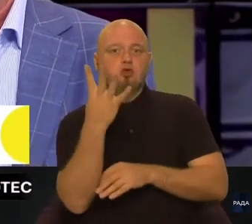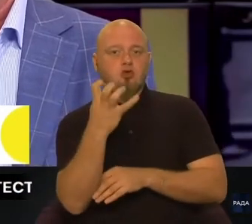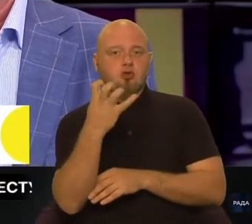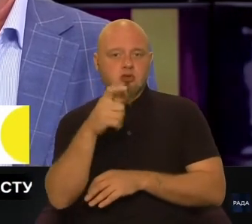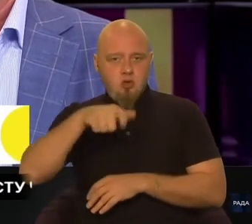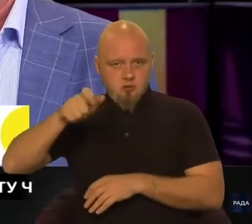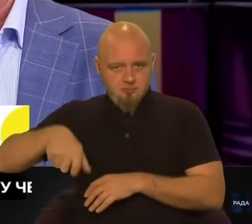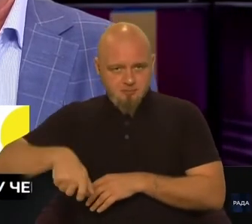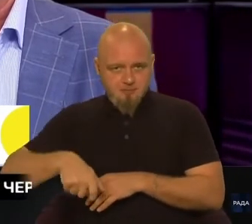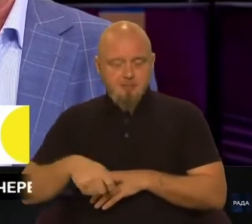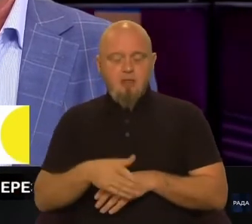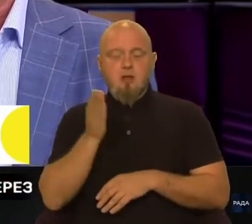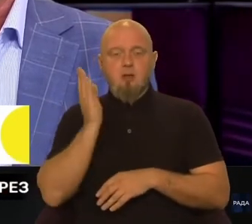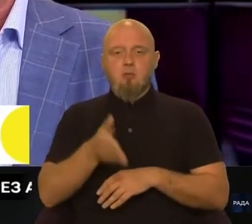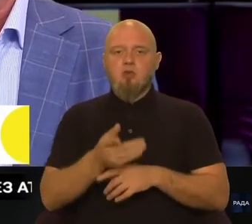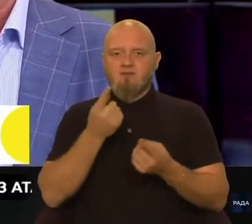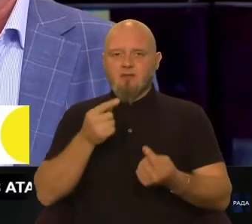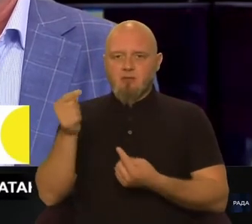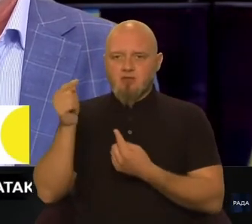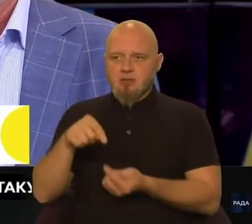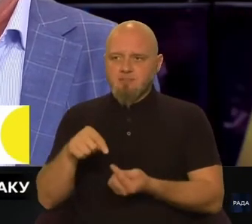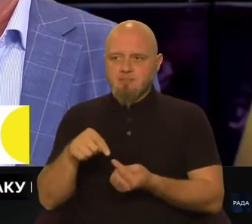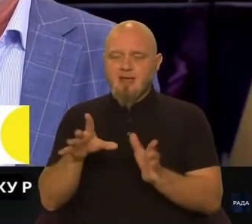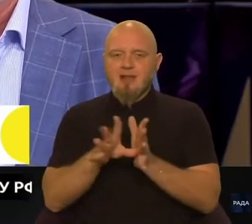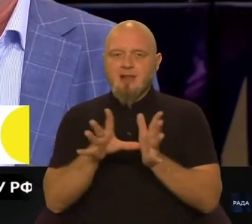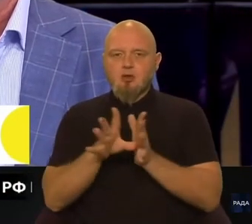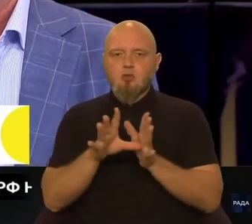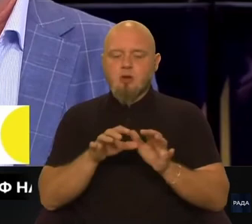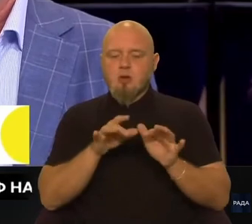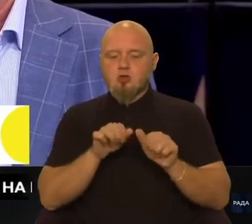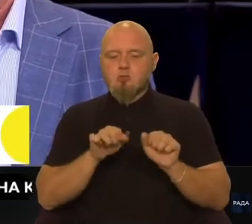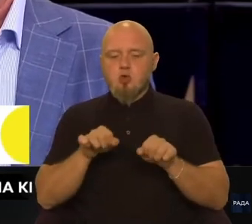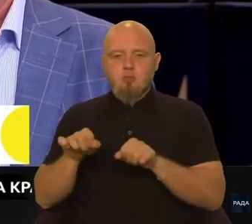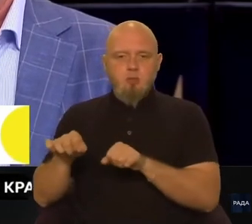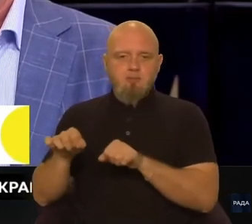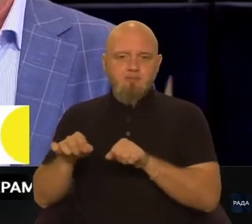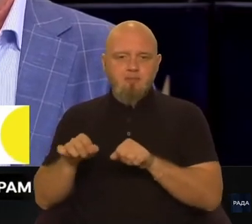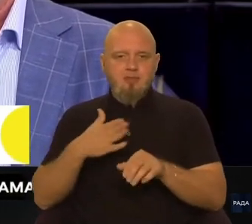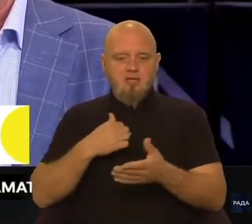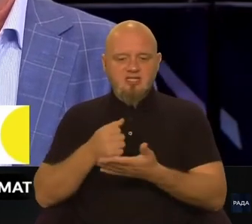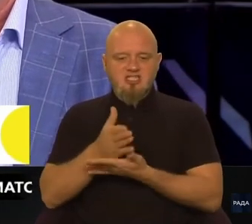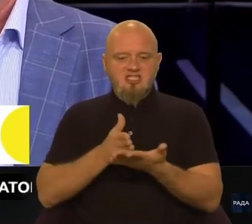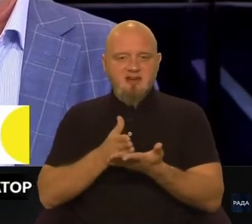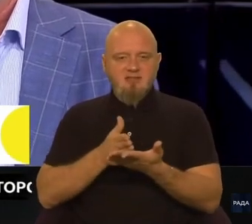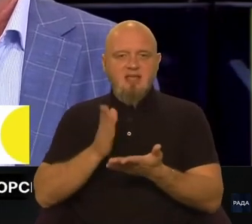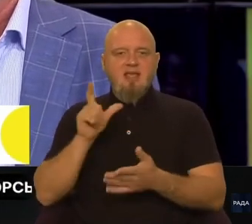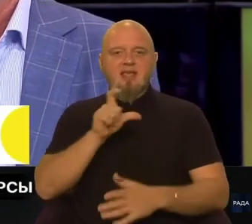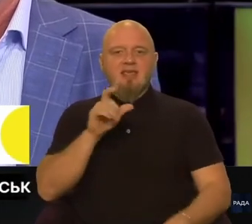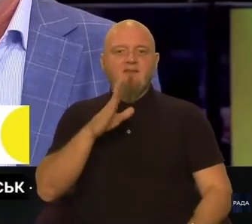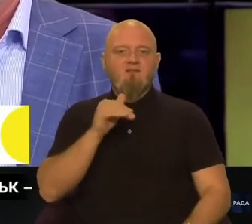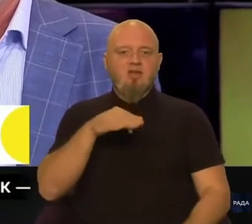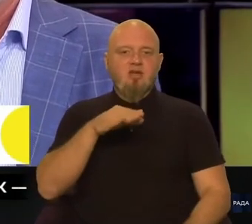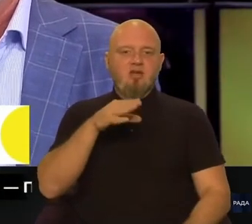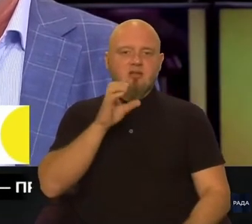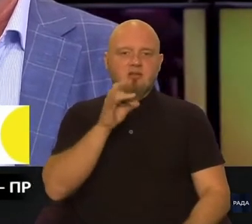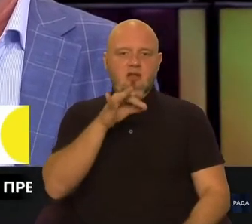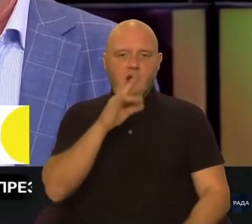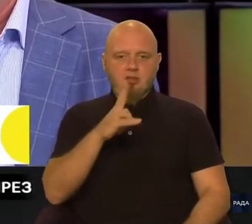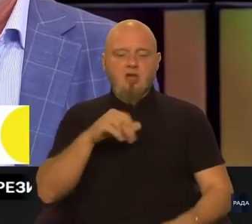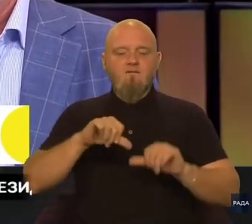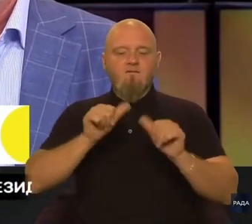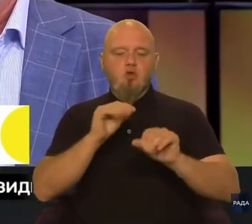осіб. Буде відповідним електронним способом. Наш сервіс «Єветеран» формує